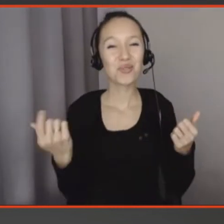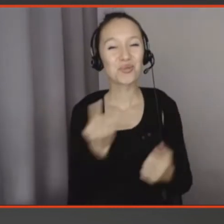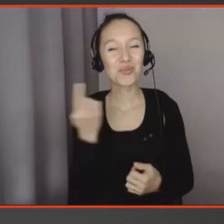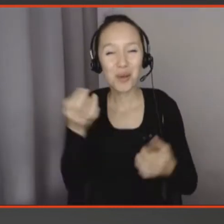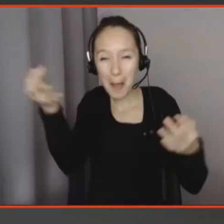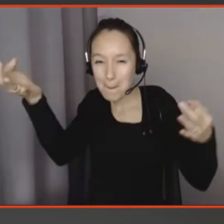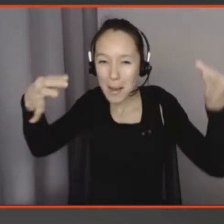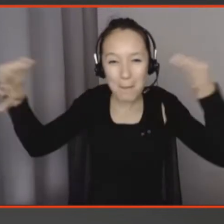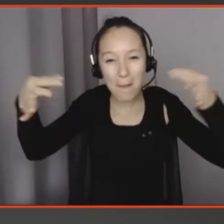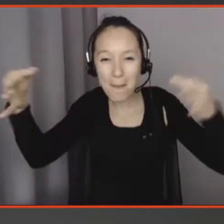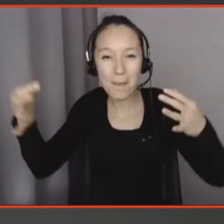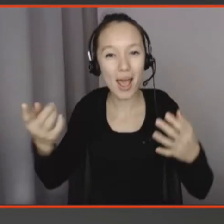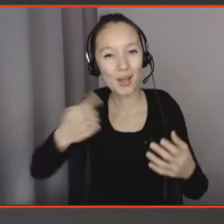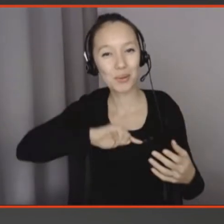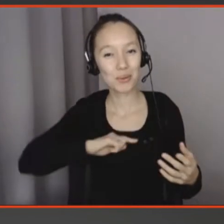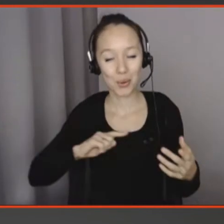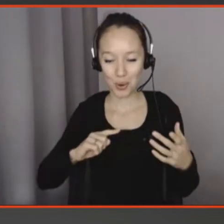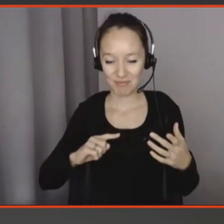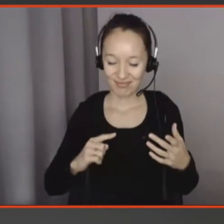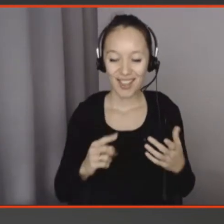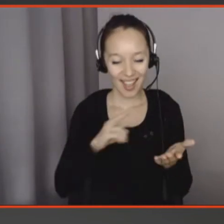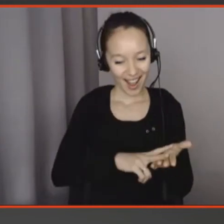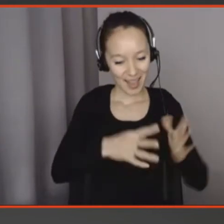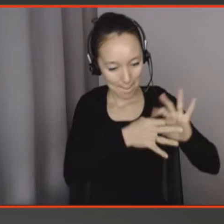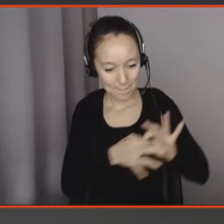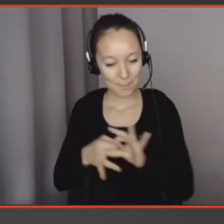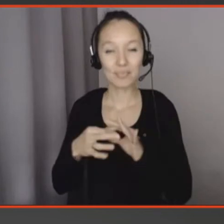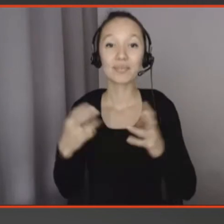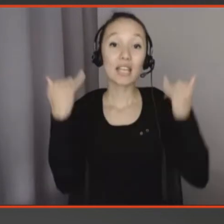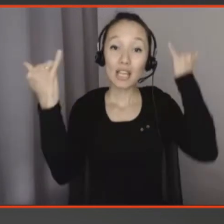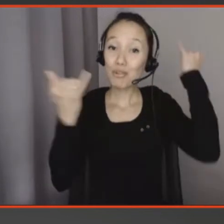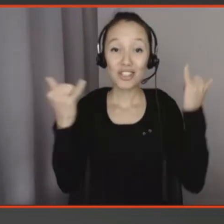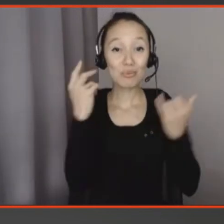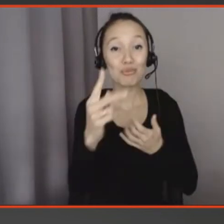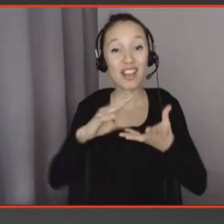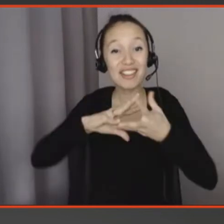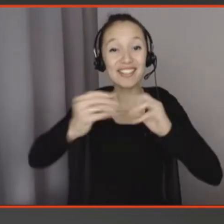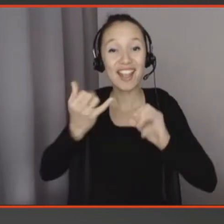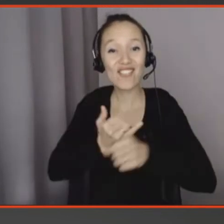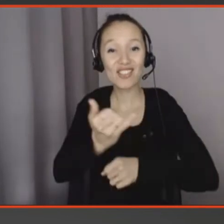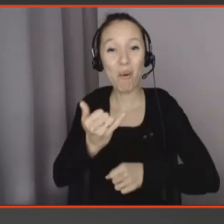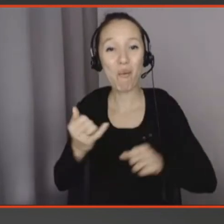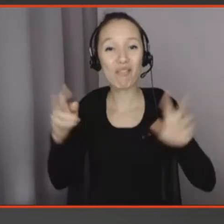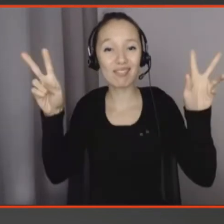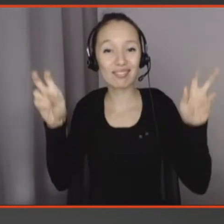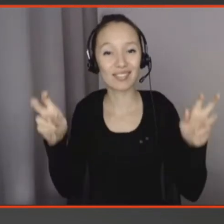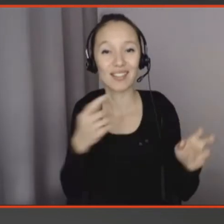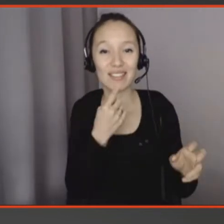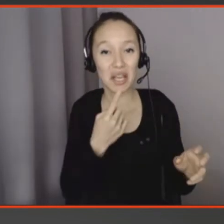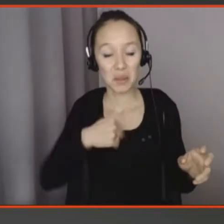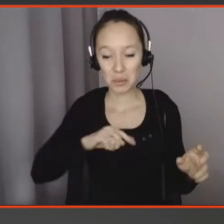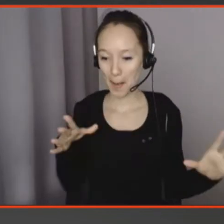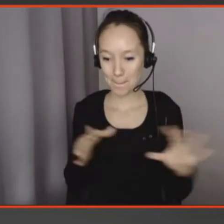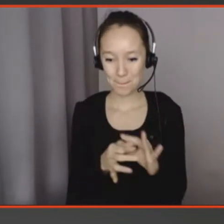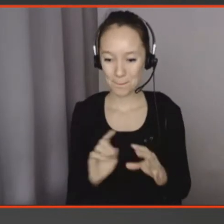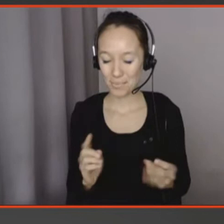quand même dans quelque chose de réaliste. Si vous faites une Design Fiction mais qu'elle est complètement irréaliste et que les gens ne peuvent pas du tout s'y rattacher, alors du coup